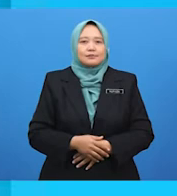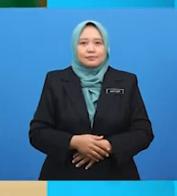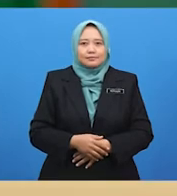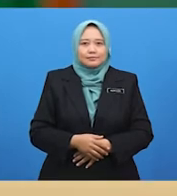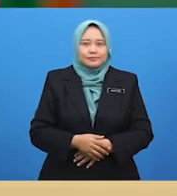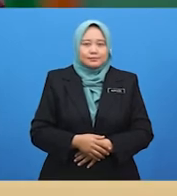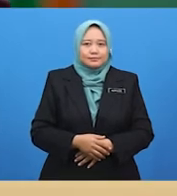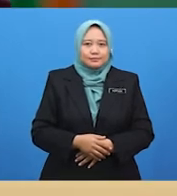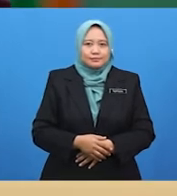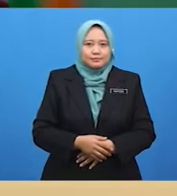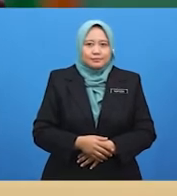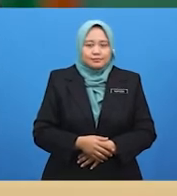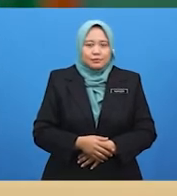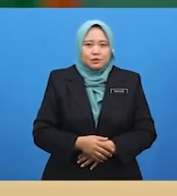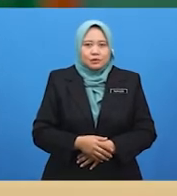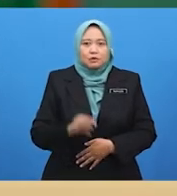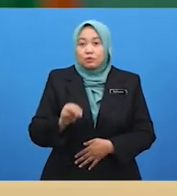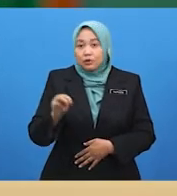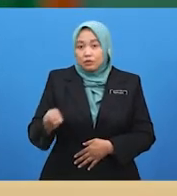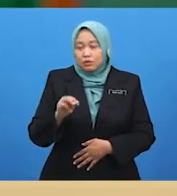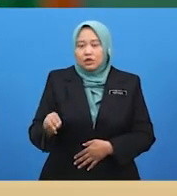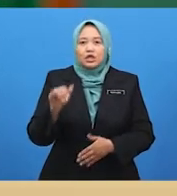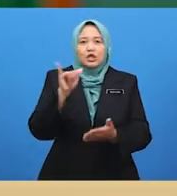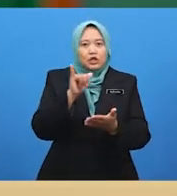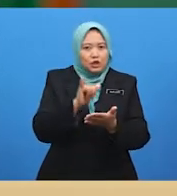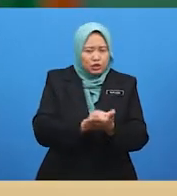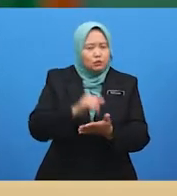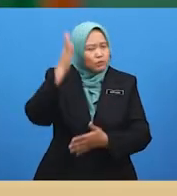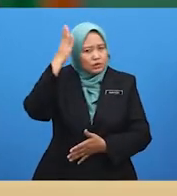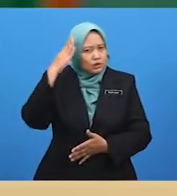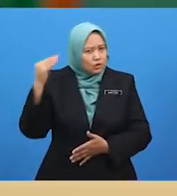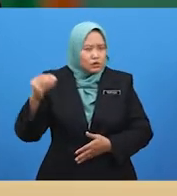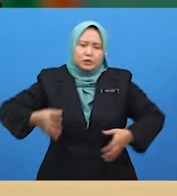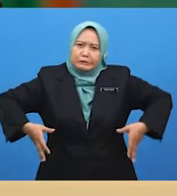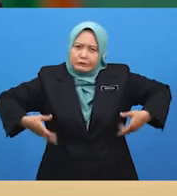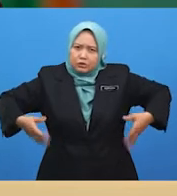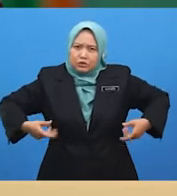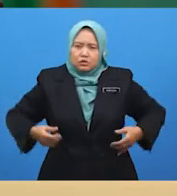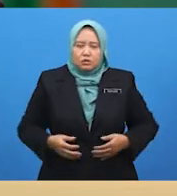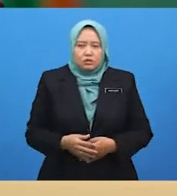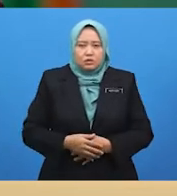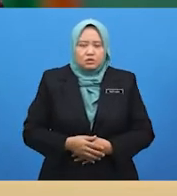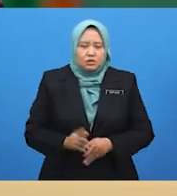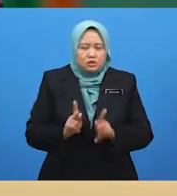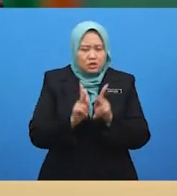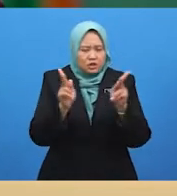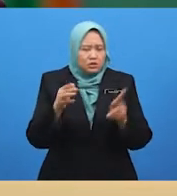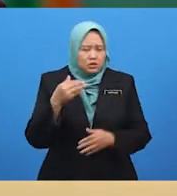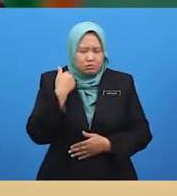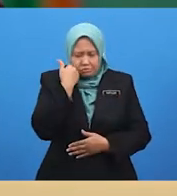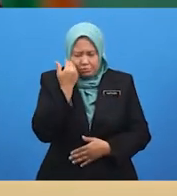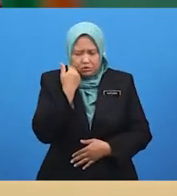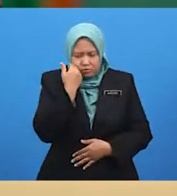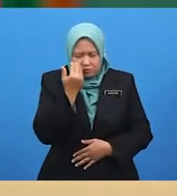Murid-murid, itulah pengalaman saya. Ia sungguh memalukan dan saya insab selepas